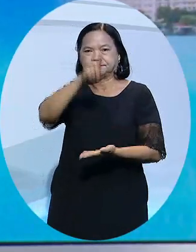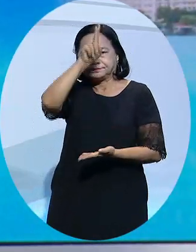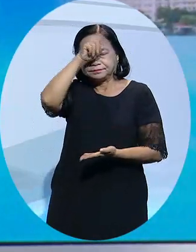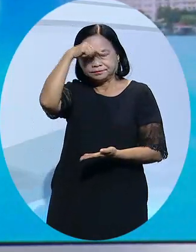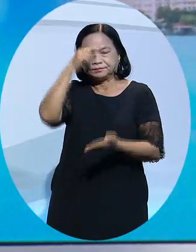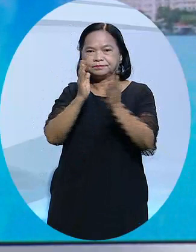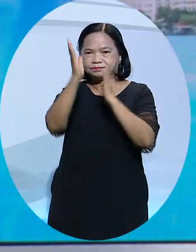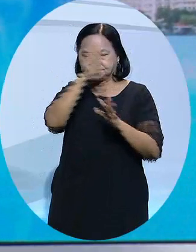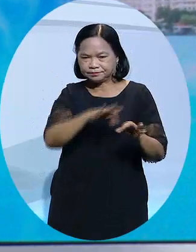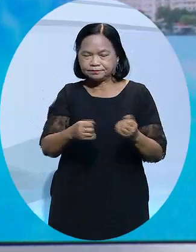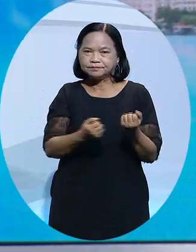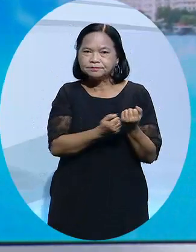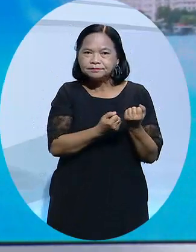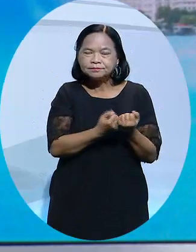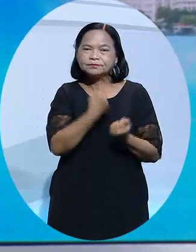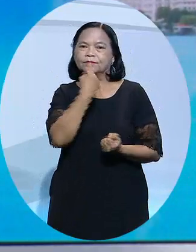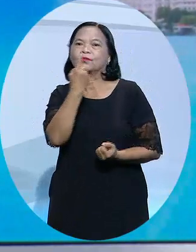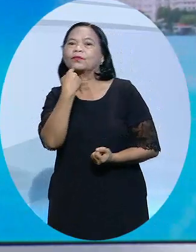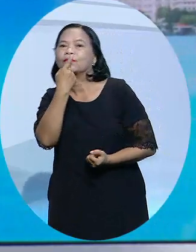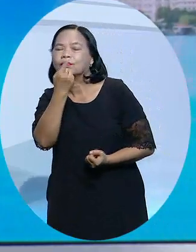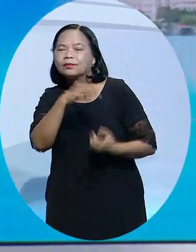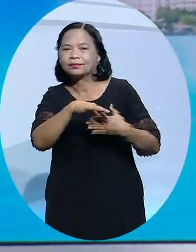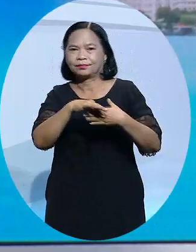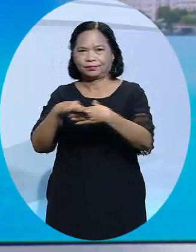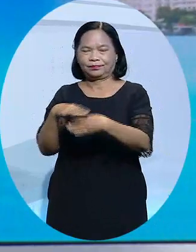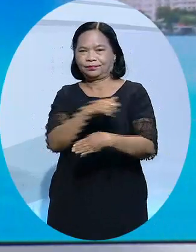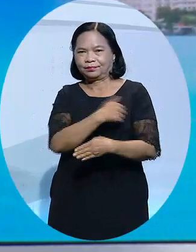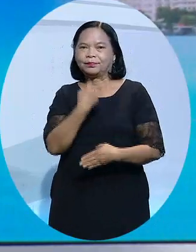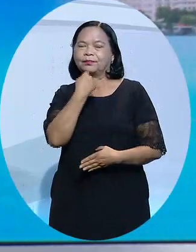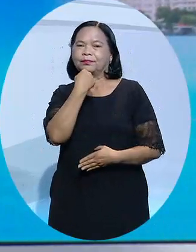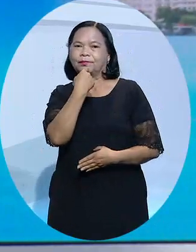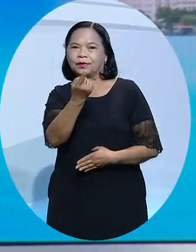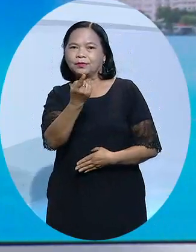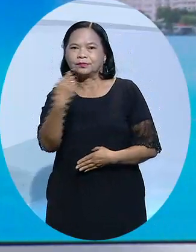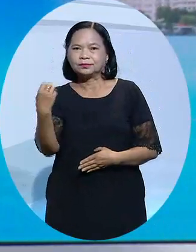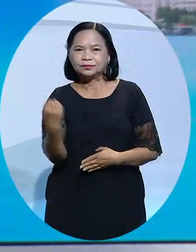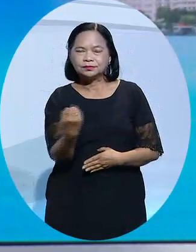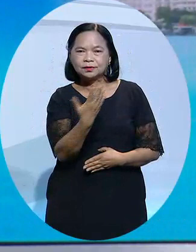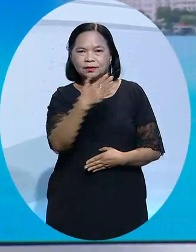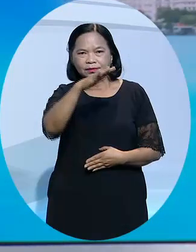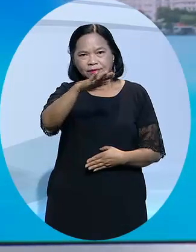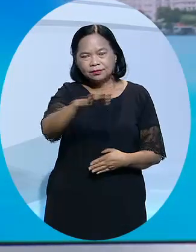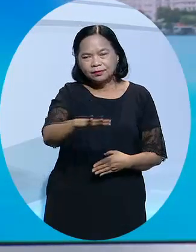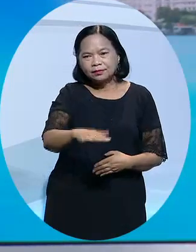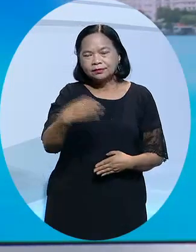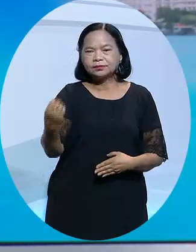Hãy đăng ký kênh để ủng hộ kênh mình nhé!